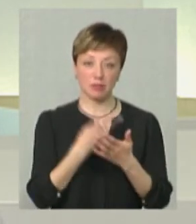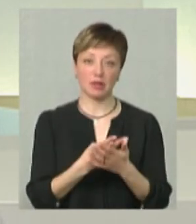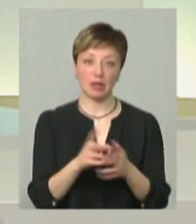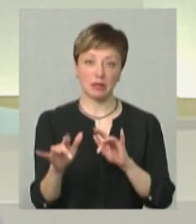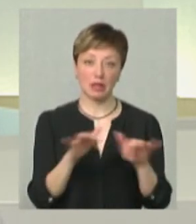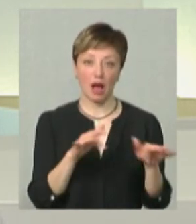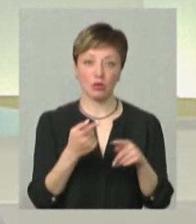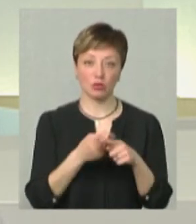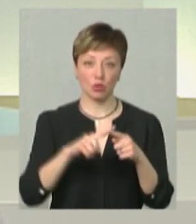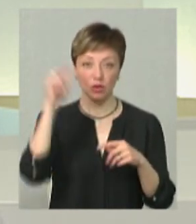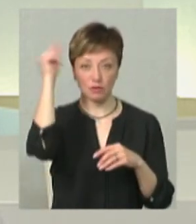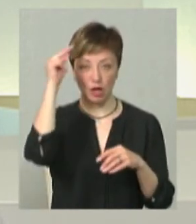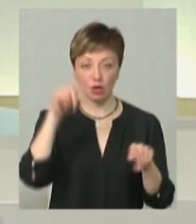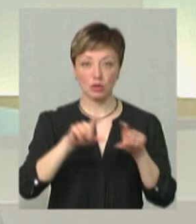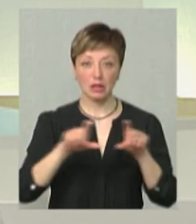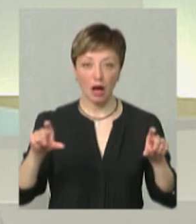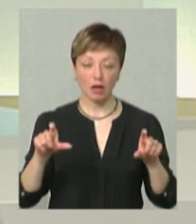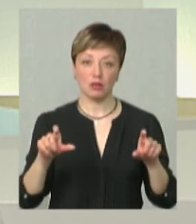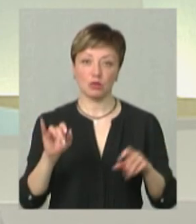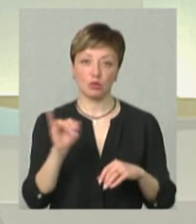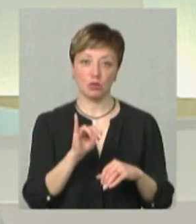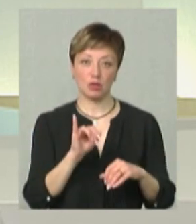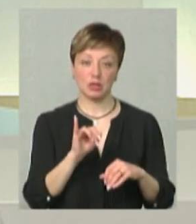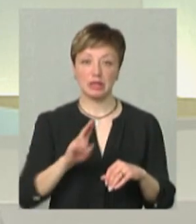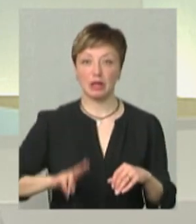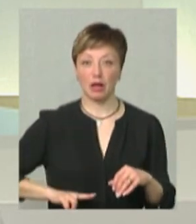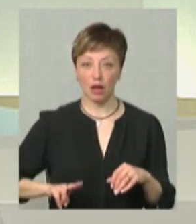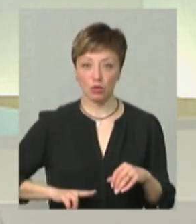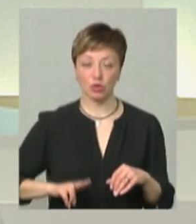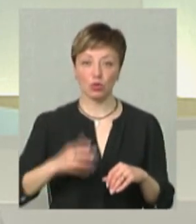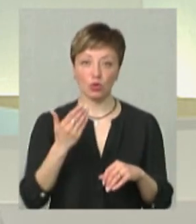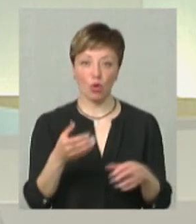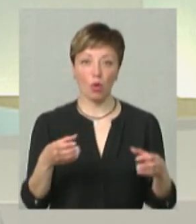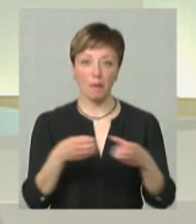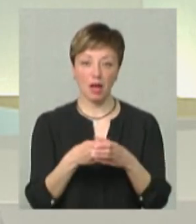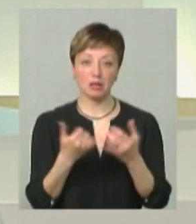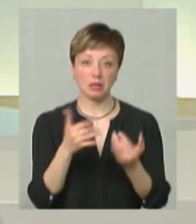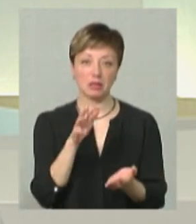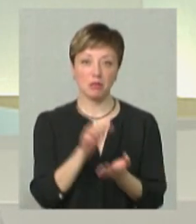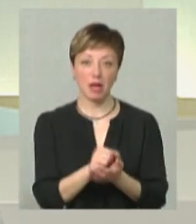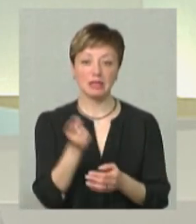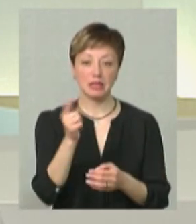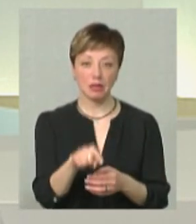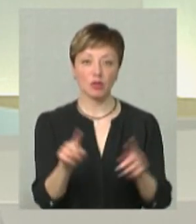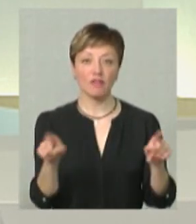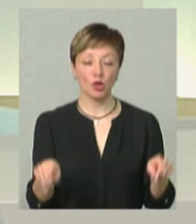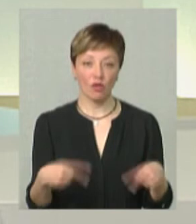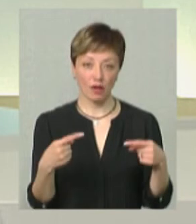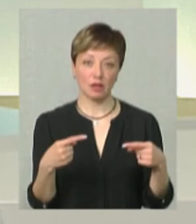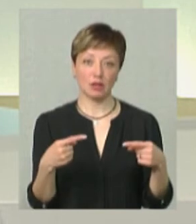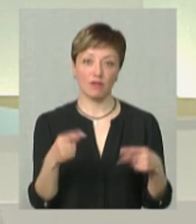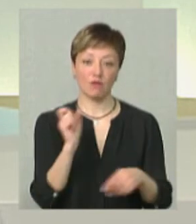і на діяльності цього навчального закладу. І директор його команди зараз займається тим, щоб відновити